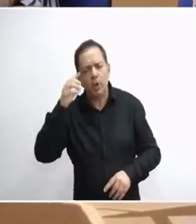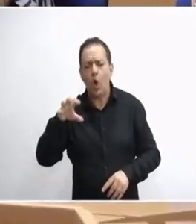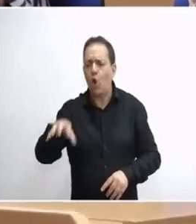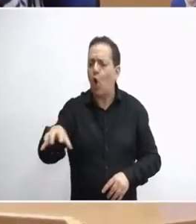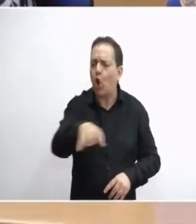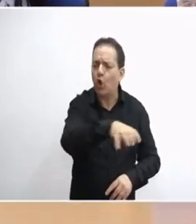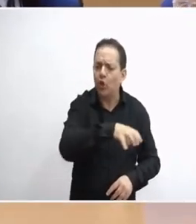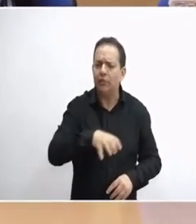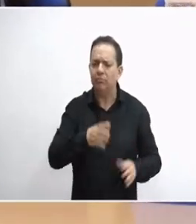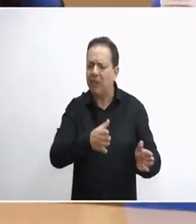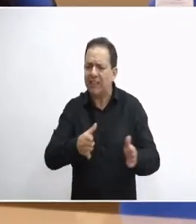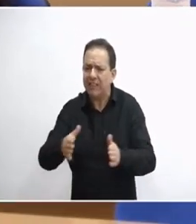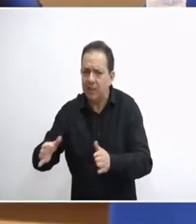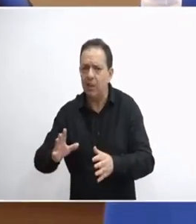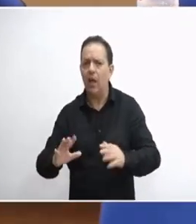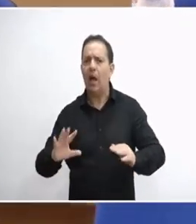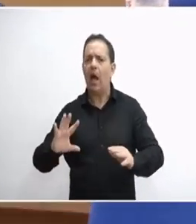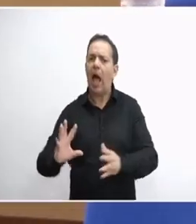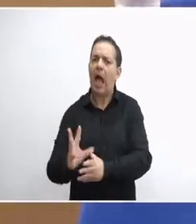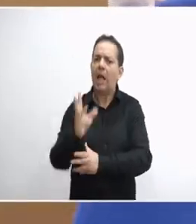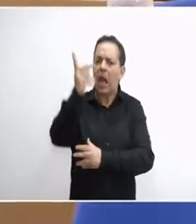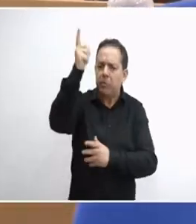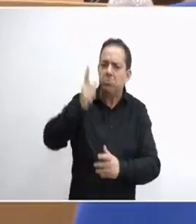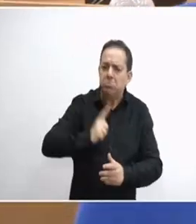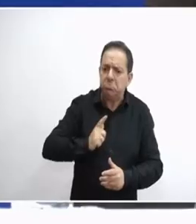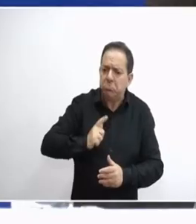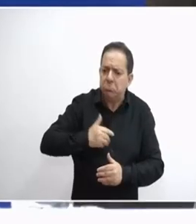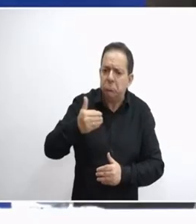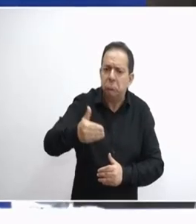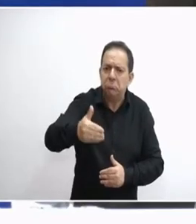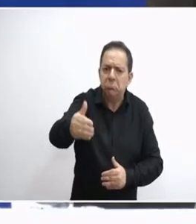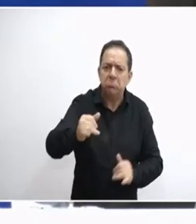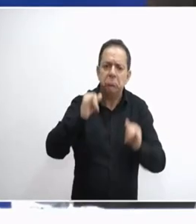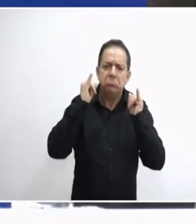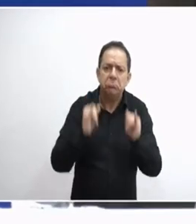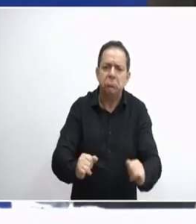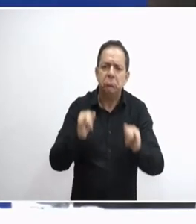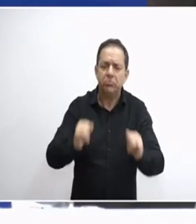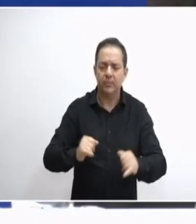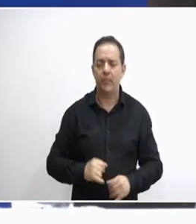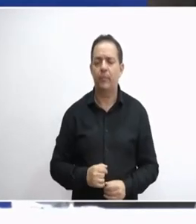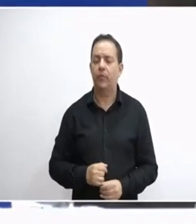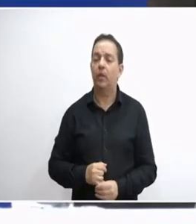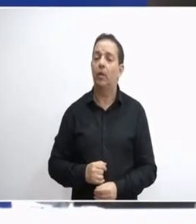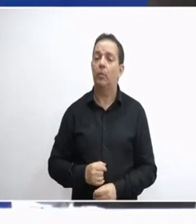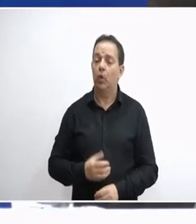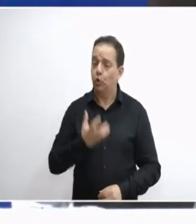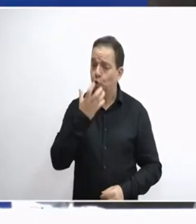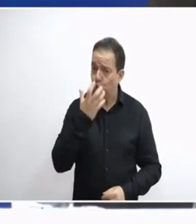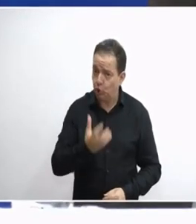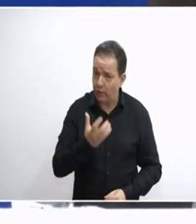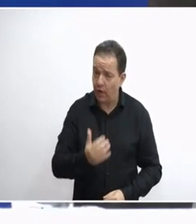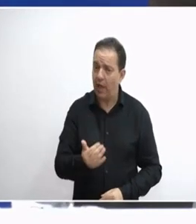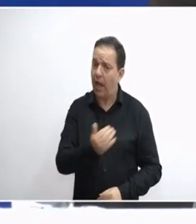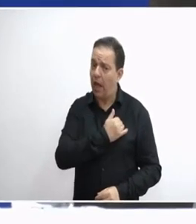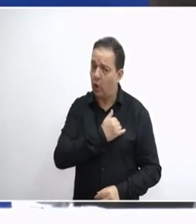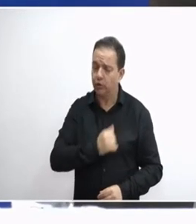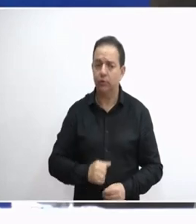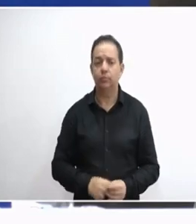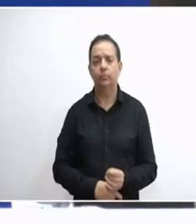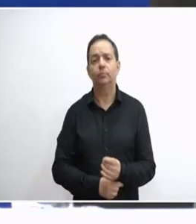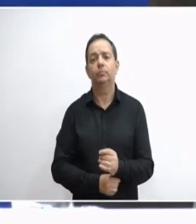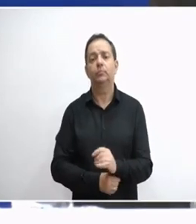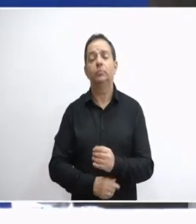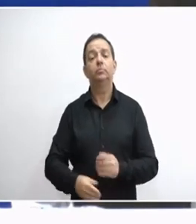ανάπτυξη που όλοι χρόνια περιμένουμε. Είναι μια πολύ σοβαρή τοποθέτηση και είναι άδικο σε μια